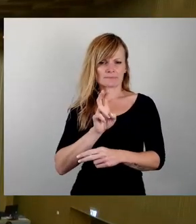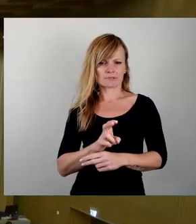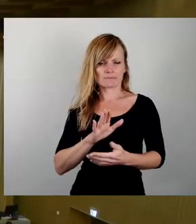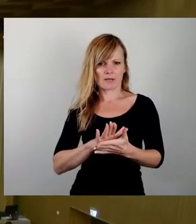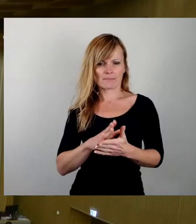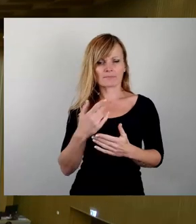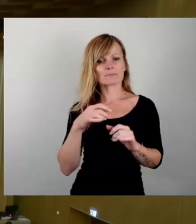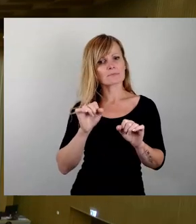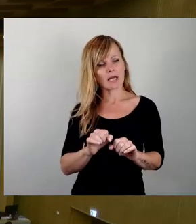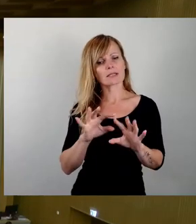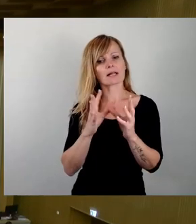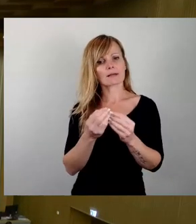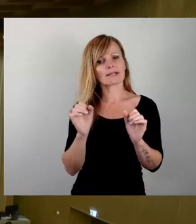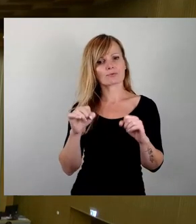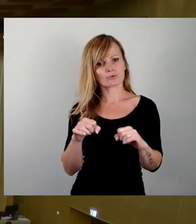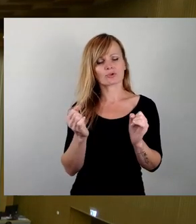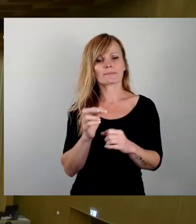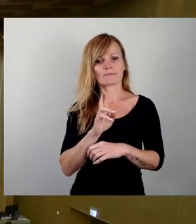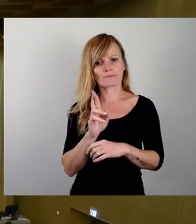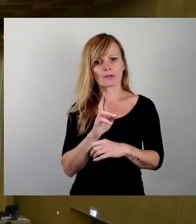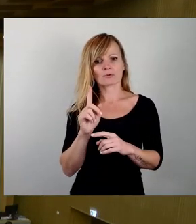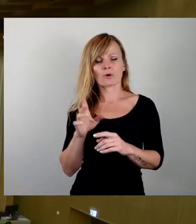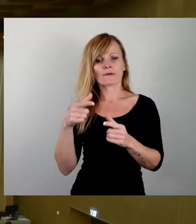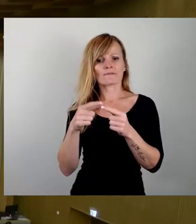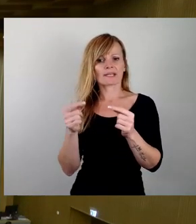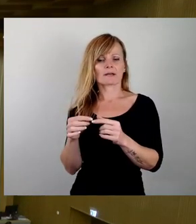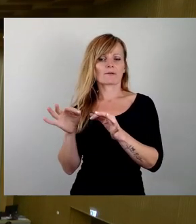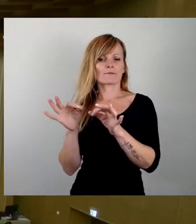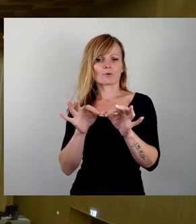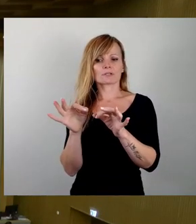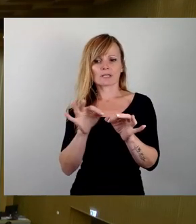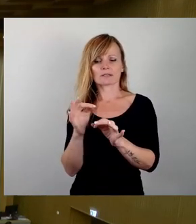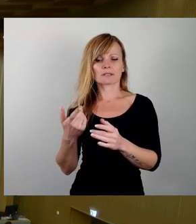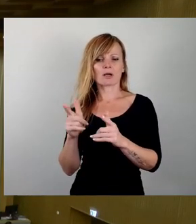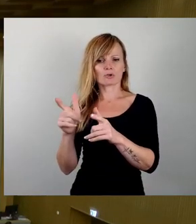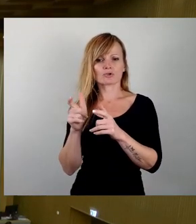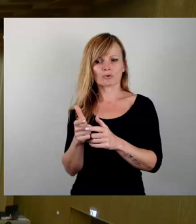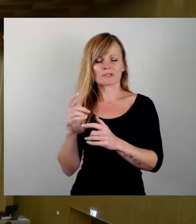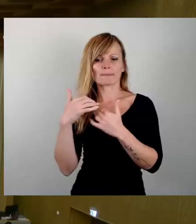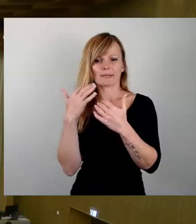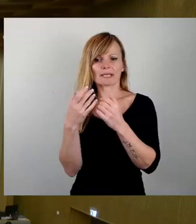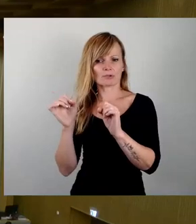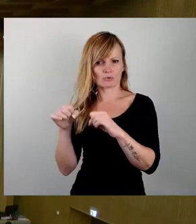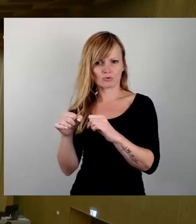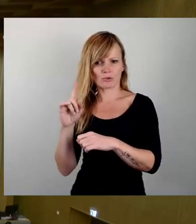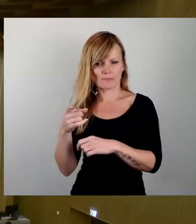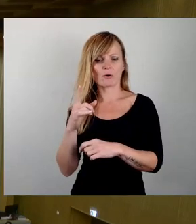dem grundsätzlich zustimmen, werden auch dem federführenden Ausschussbericht zustimmen. Und trotzdem würde ich gerne noch mal zur